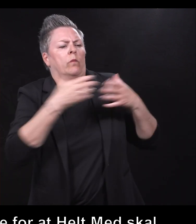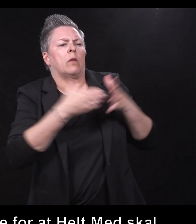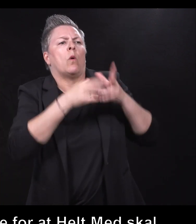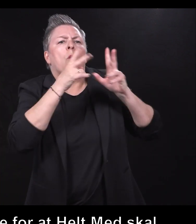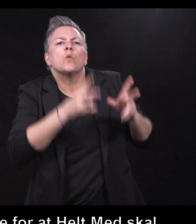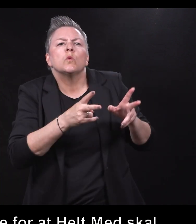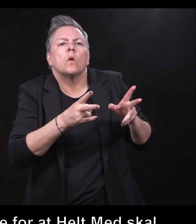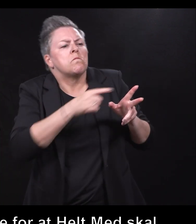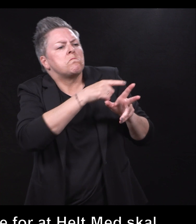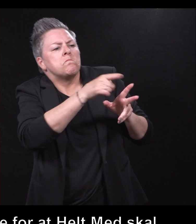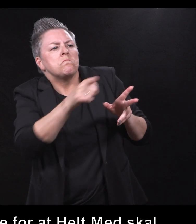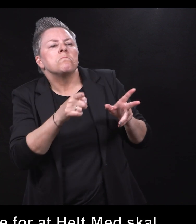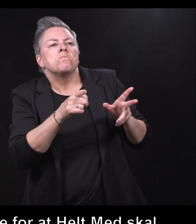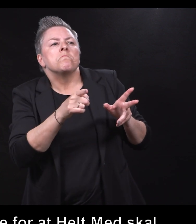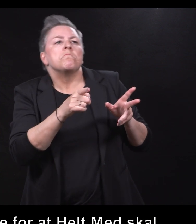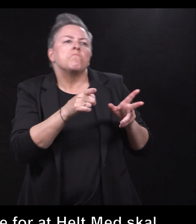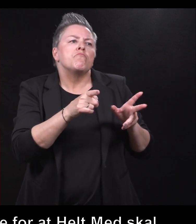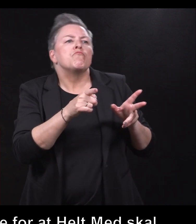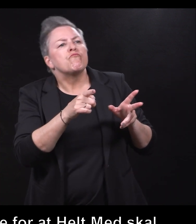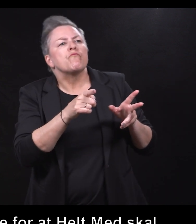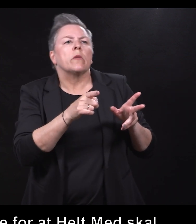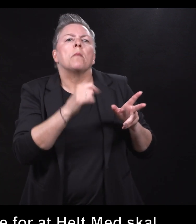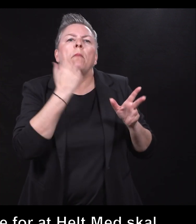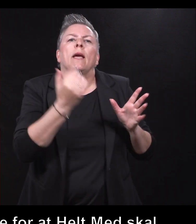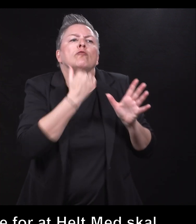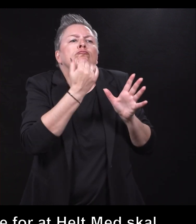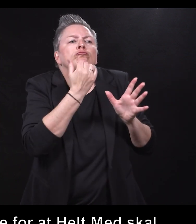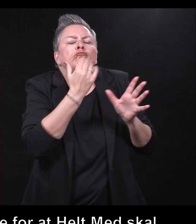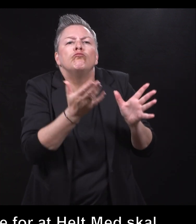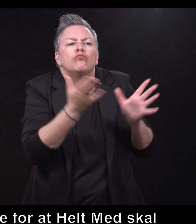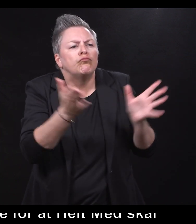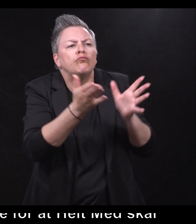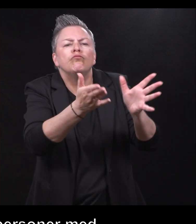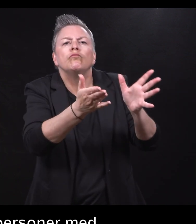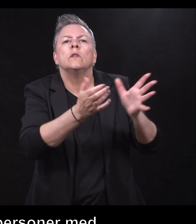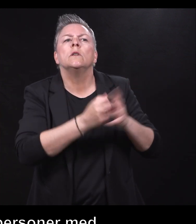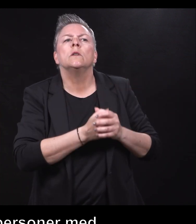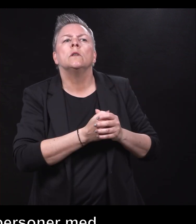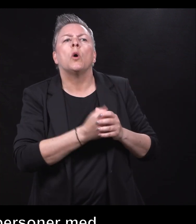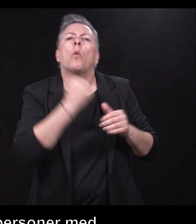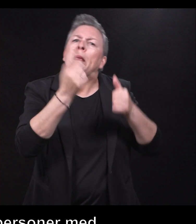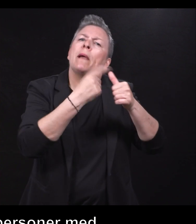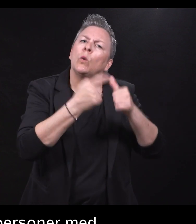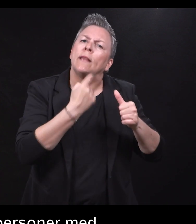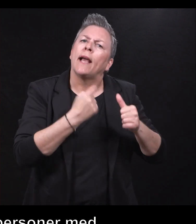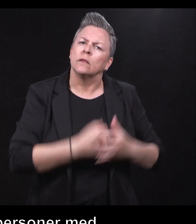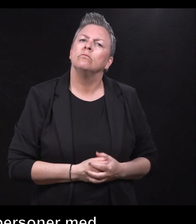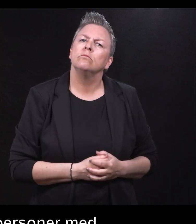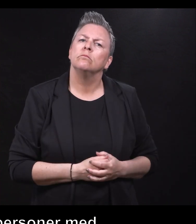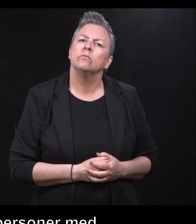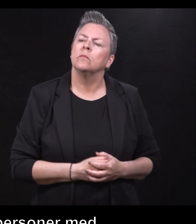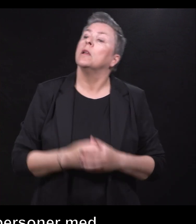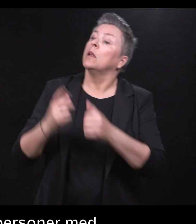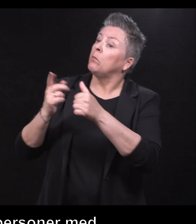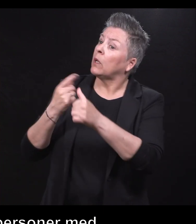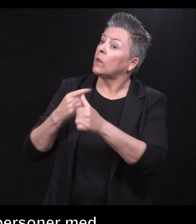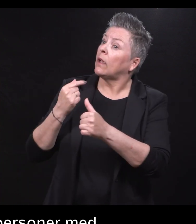tatt vare på og blir prioritert da. Prioritert, det tenker